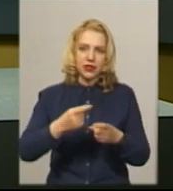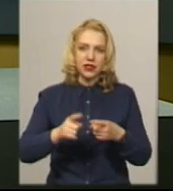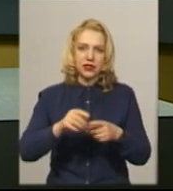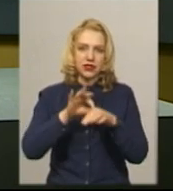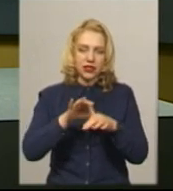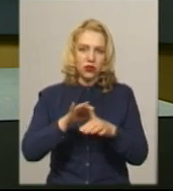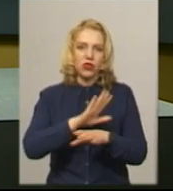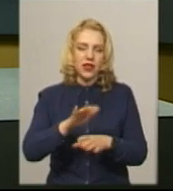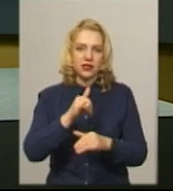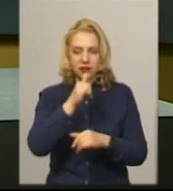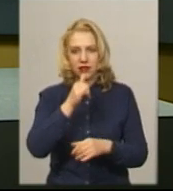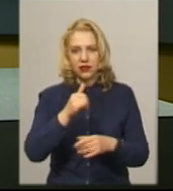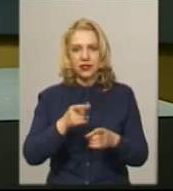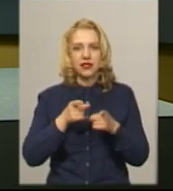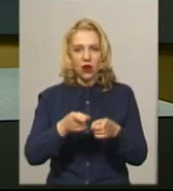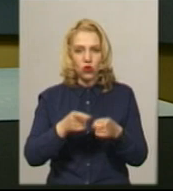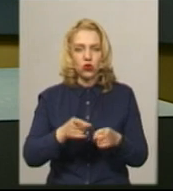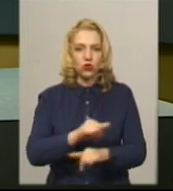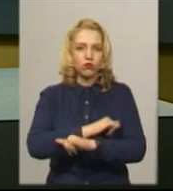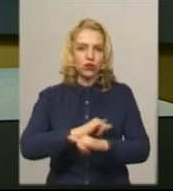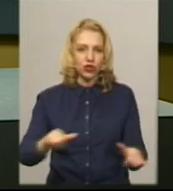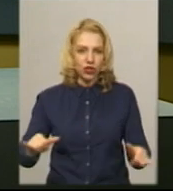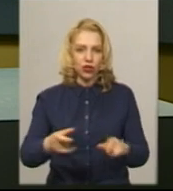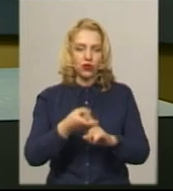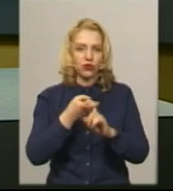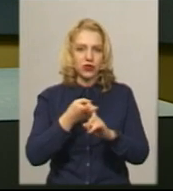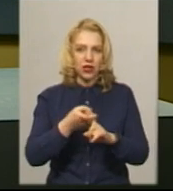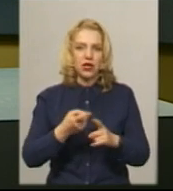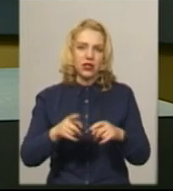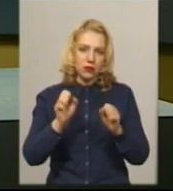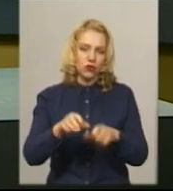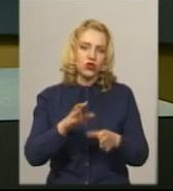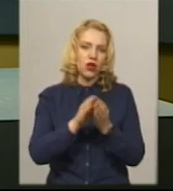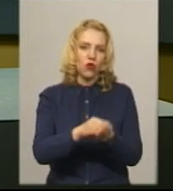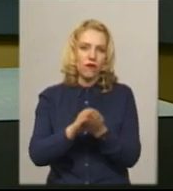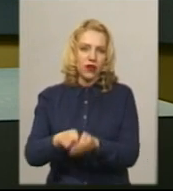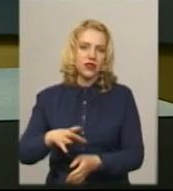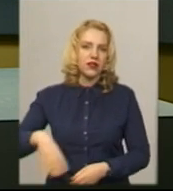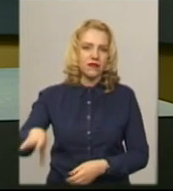загрожує поширенням вірусу. Тому таких небіщиків можна ховати на всіх цвинтарях міста.